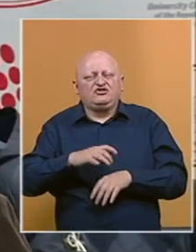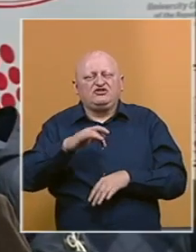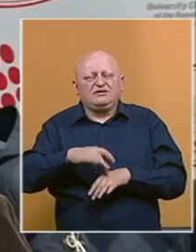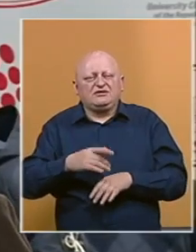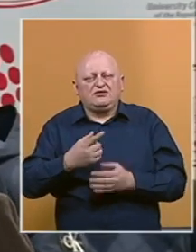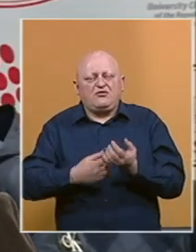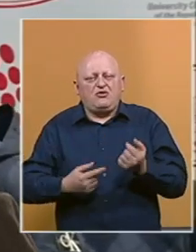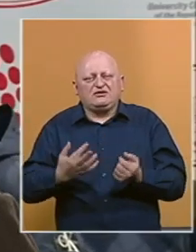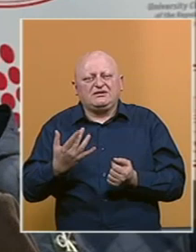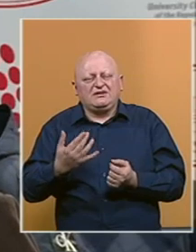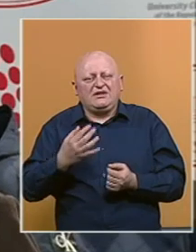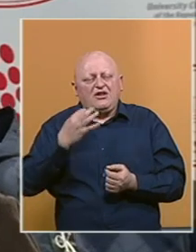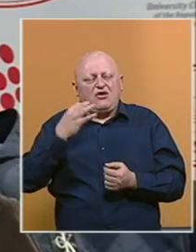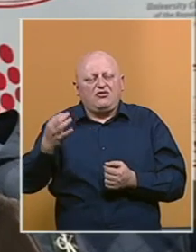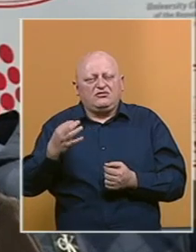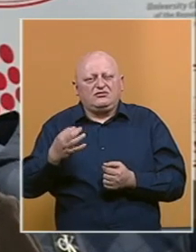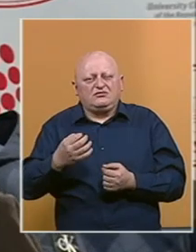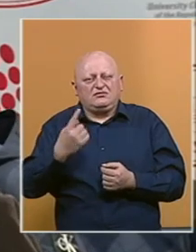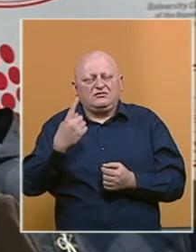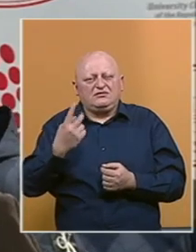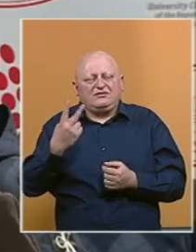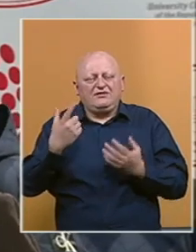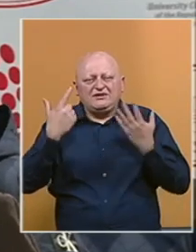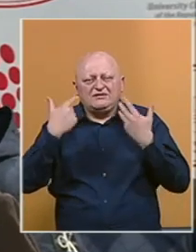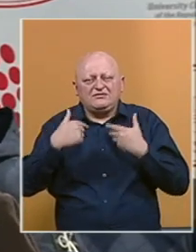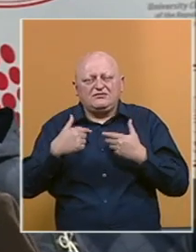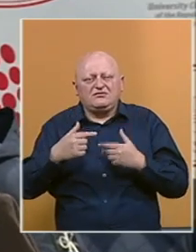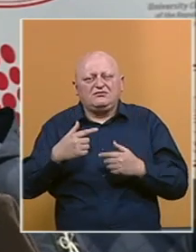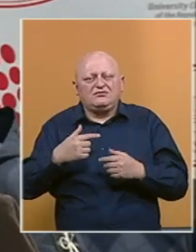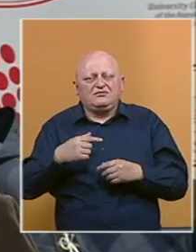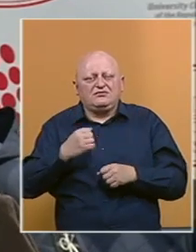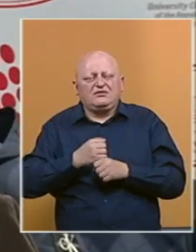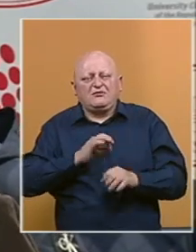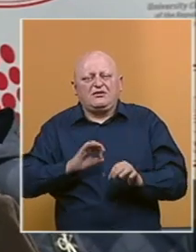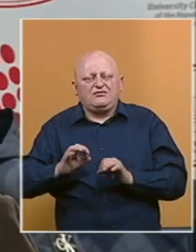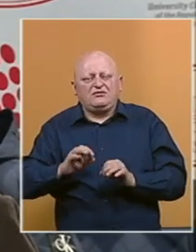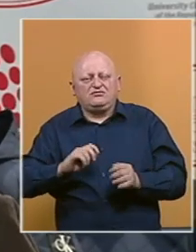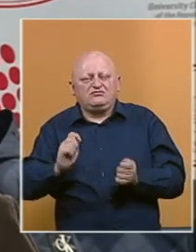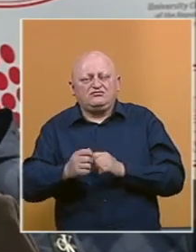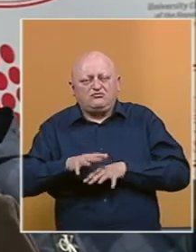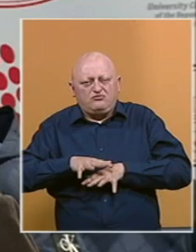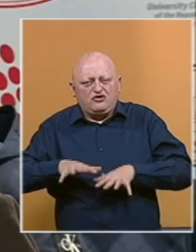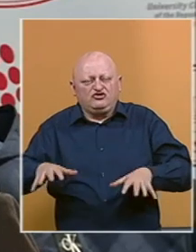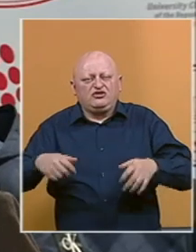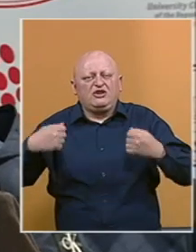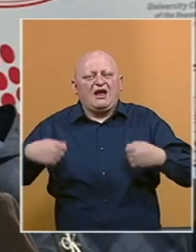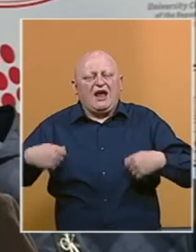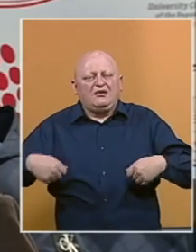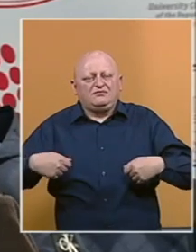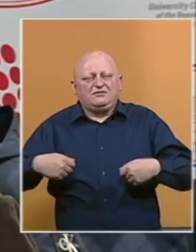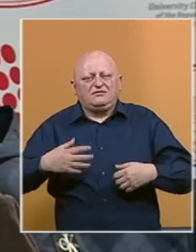poslednjih nekoliko dana, svakako od jedne ili dvije sedmice, napravio svoju reorganizaciju u smislu proširenja kapaciteta